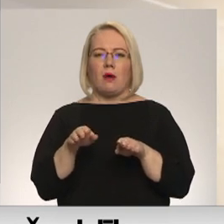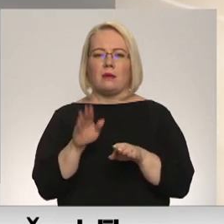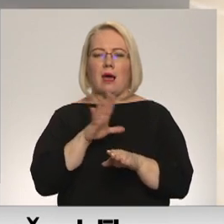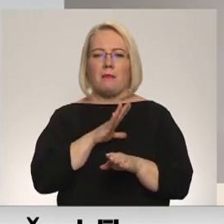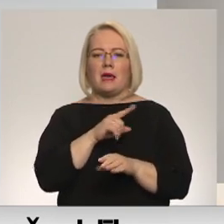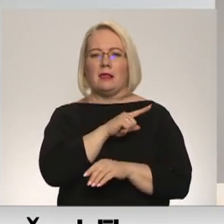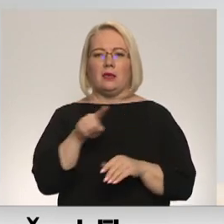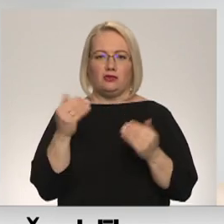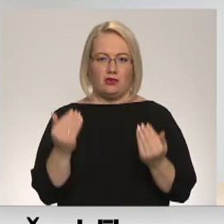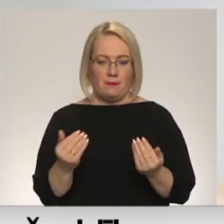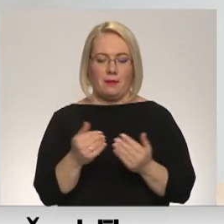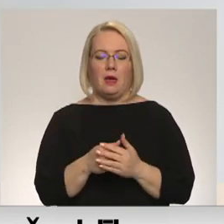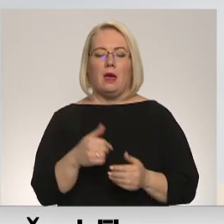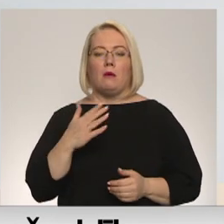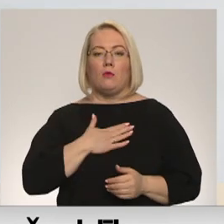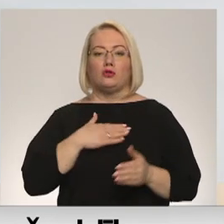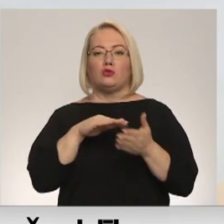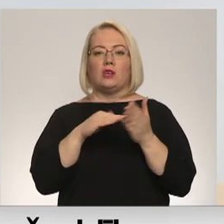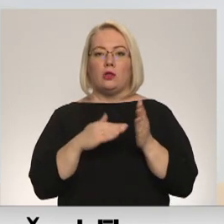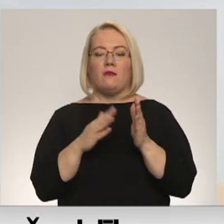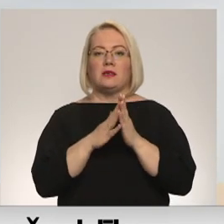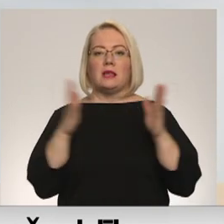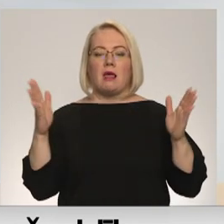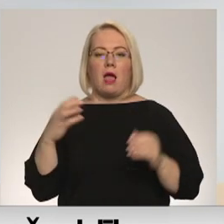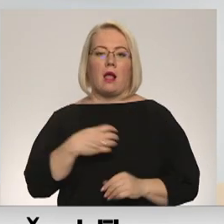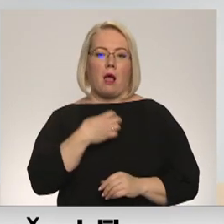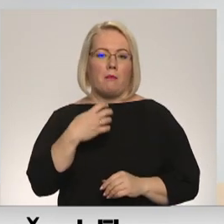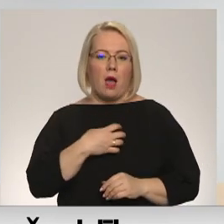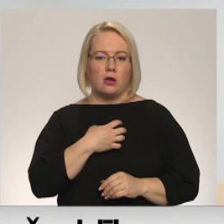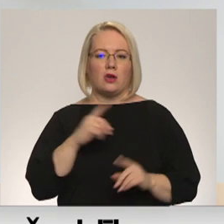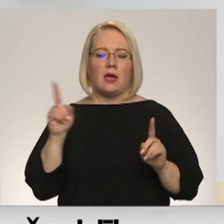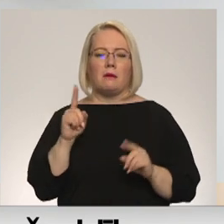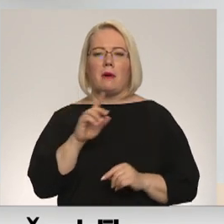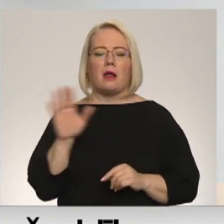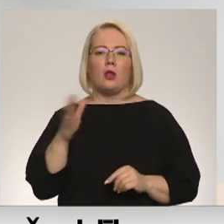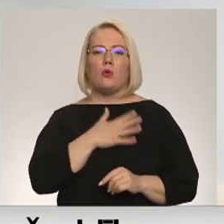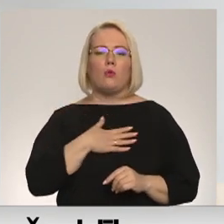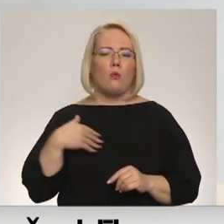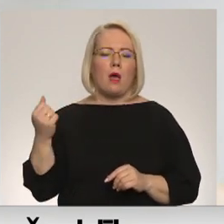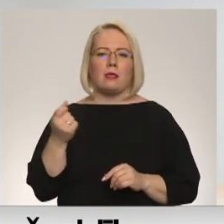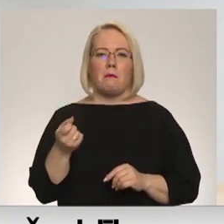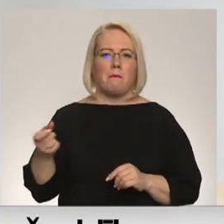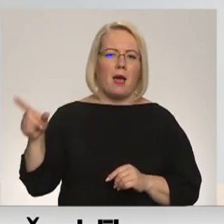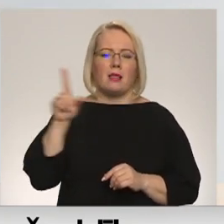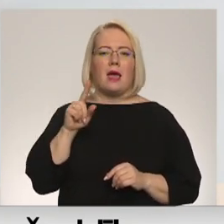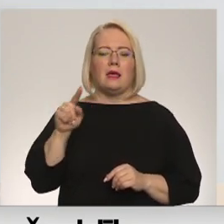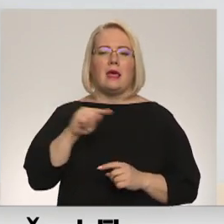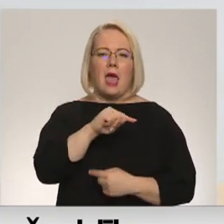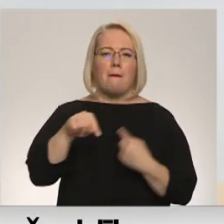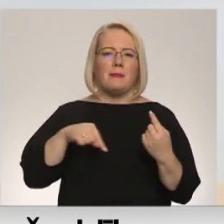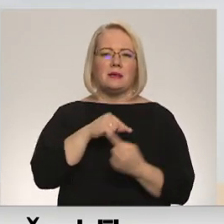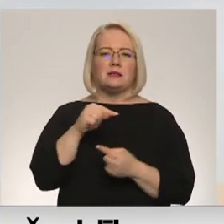situācijā vislielākā baža ir par nežēlīgi palielināto emisijas kvotu